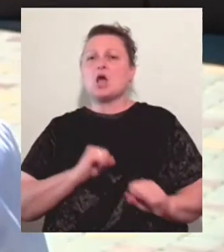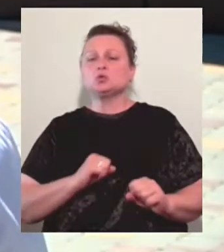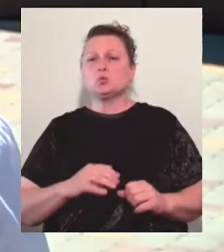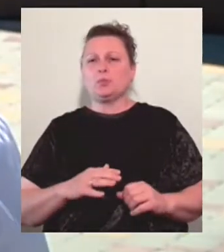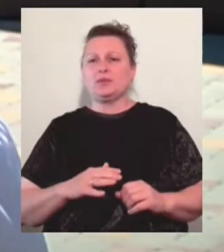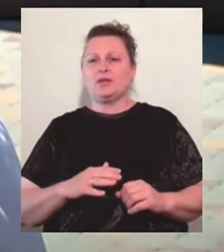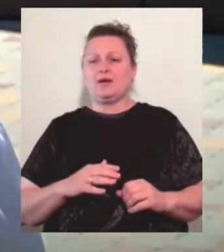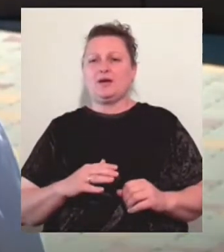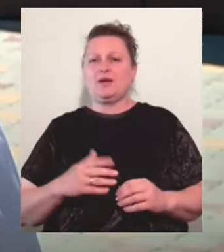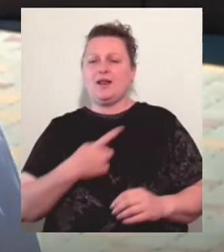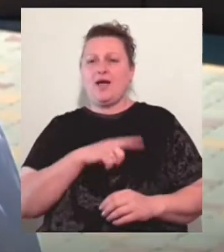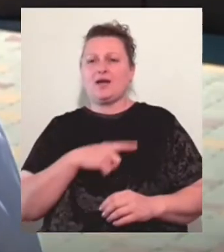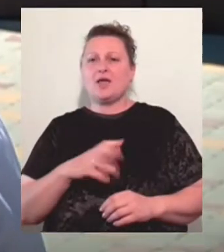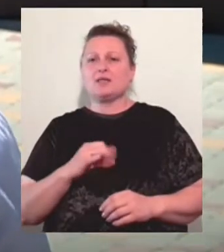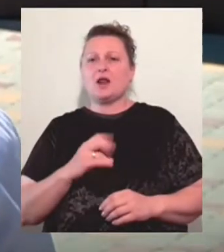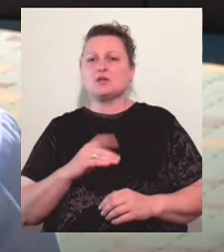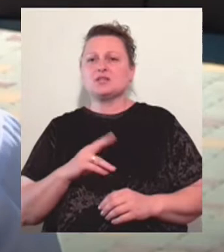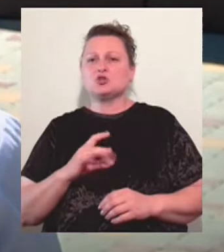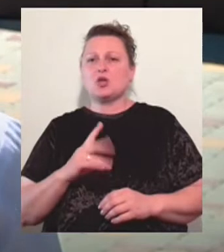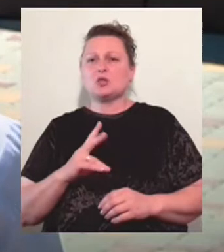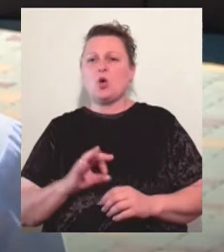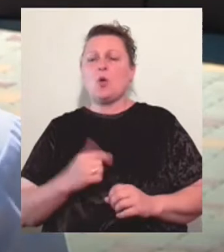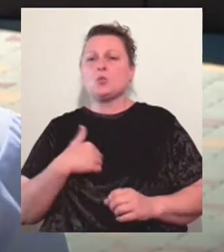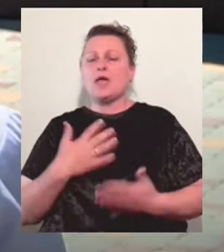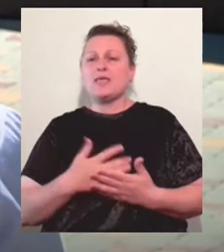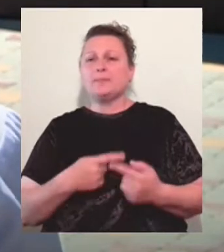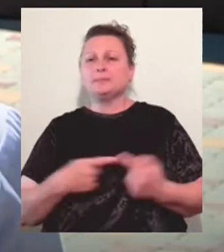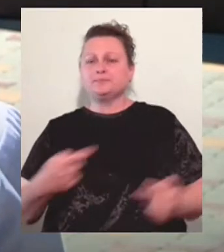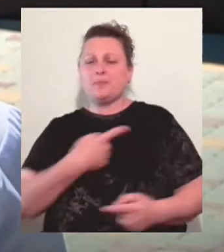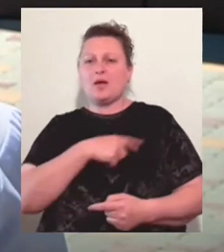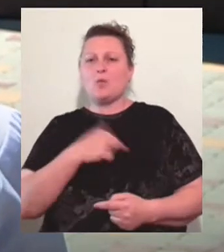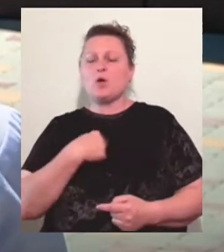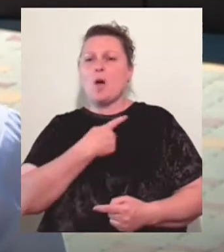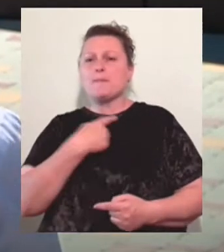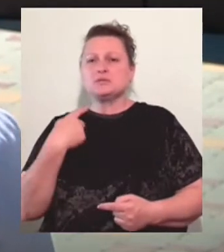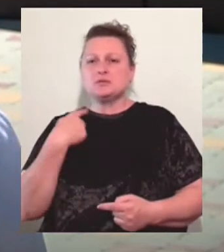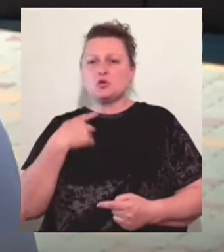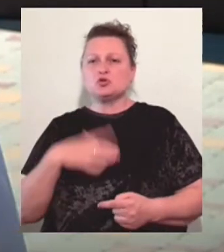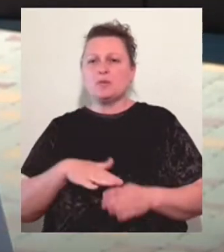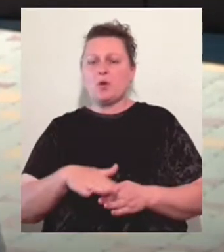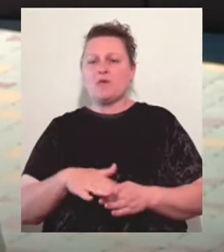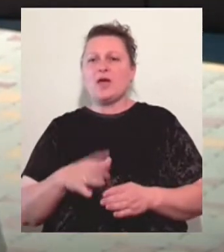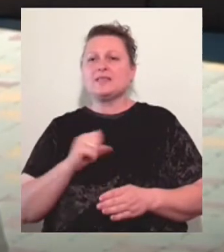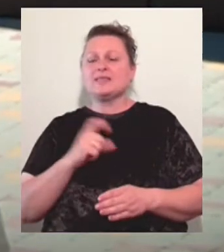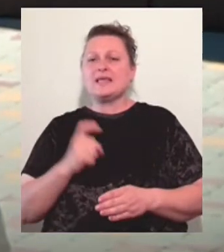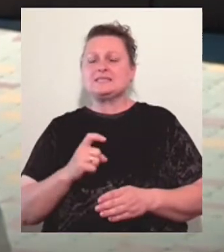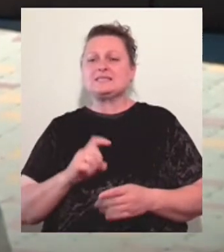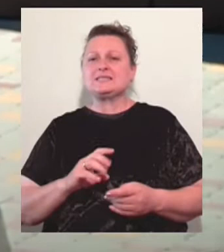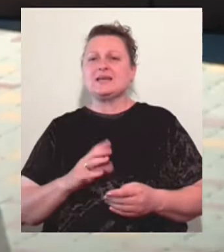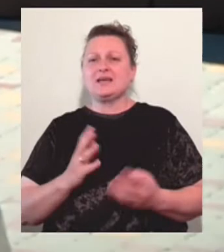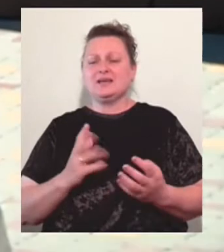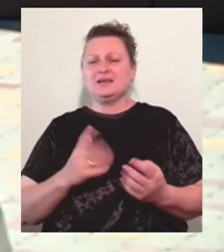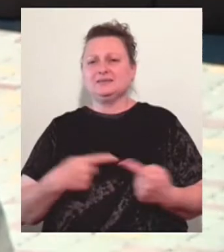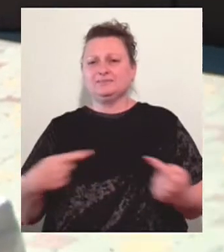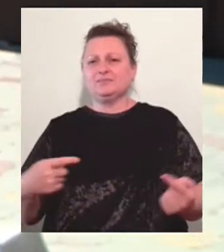Пастерниченко. нас є медикаменти, ми обезпечені і дезсредствами, і середствами захисту. Але